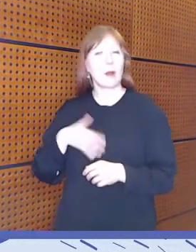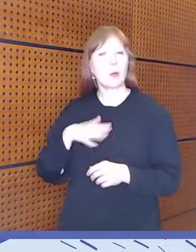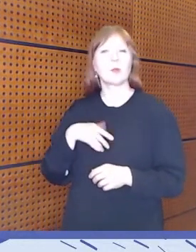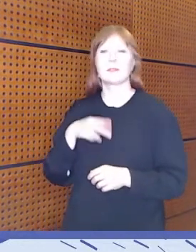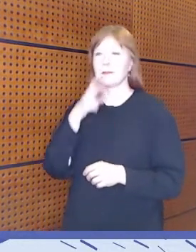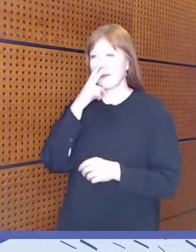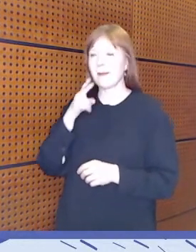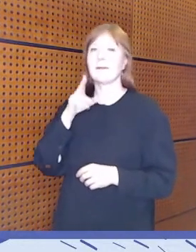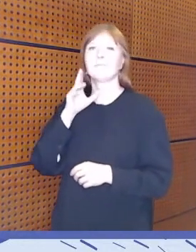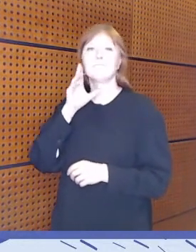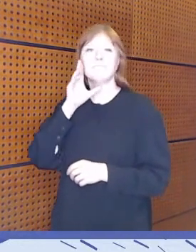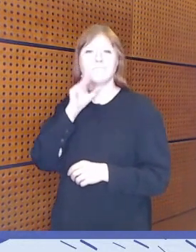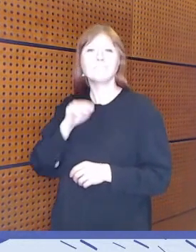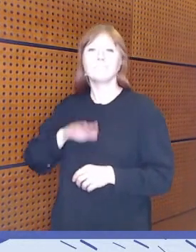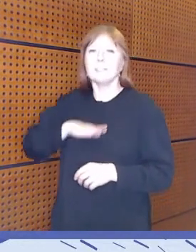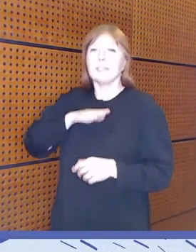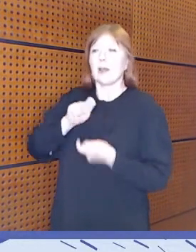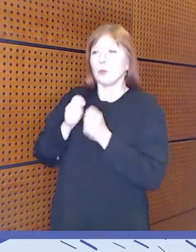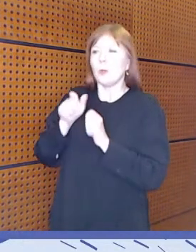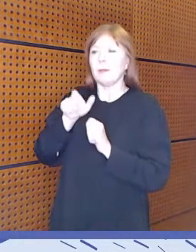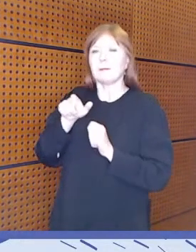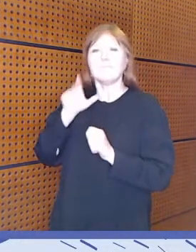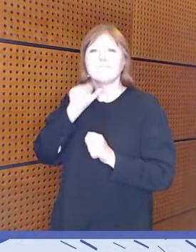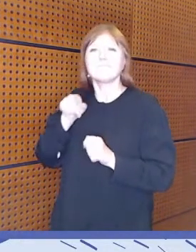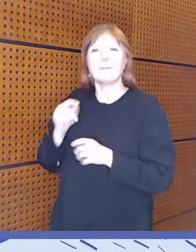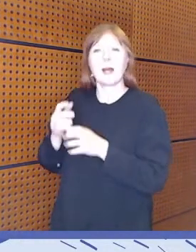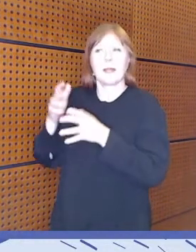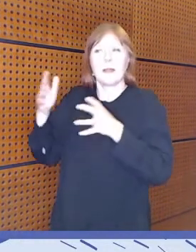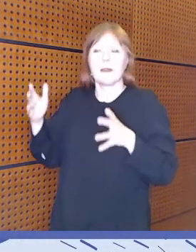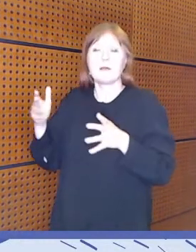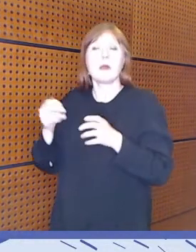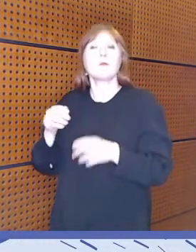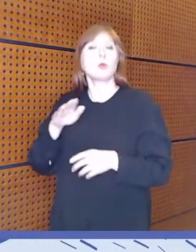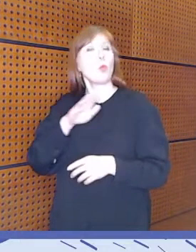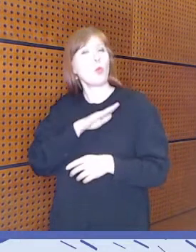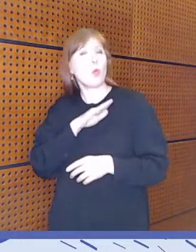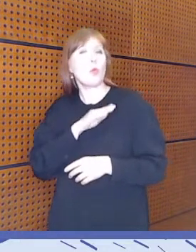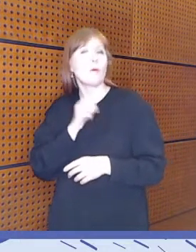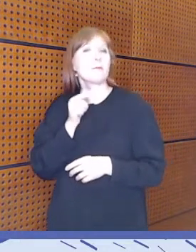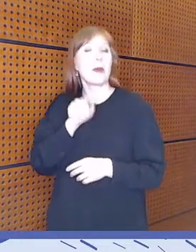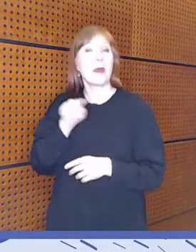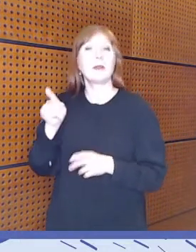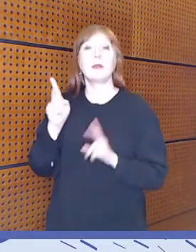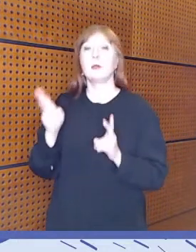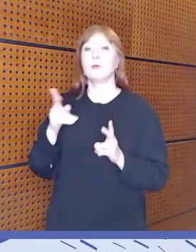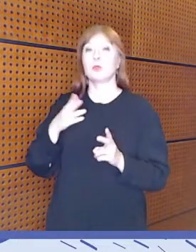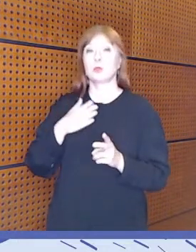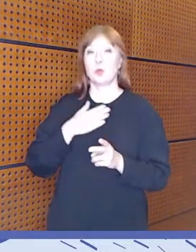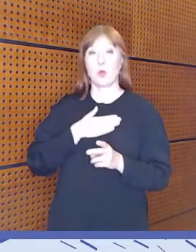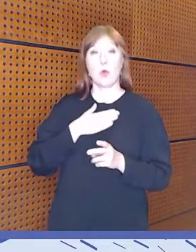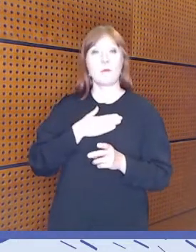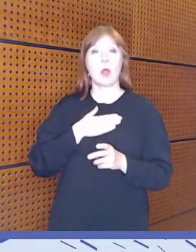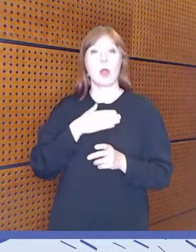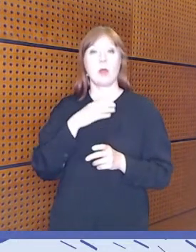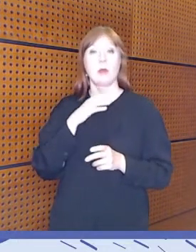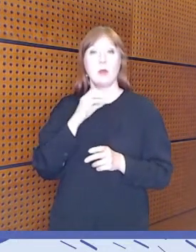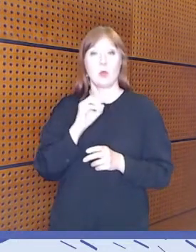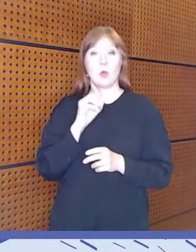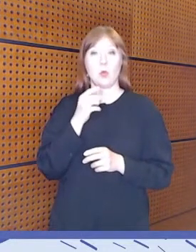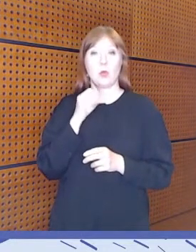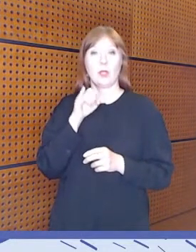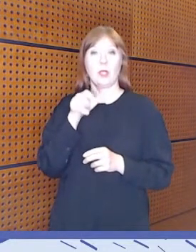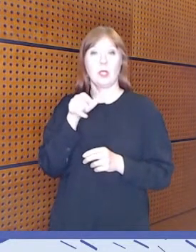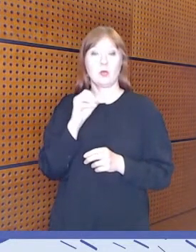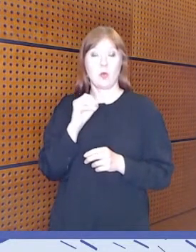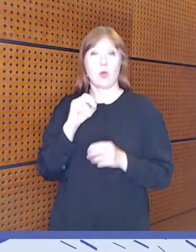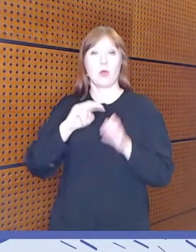enemmän, mutta kyllä niitä jonkin verran näkyy. Myös omassa hankkeessa, missä Odiko-hankkeessa osaavia aikuisten ei kääntyvien digitaityjen